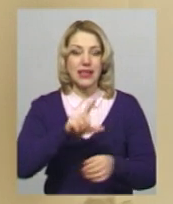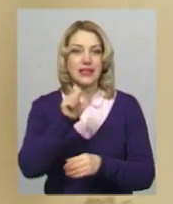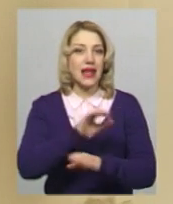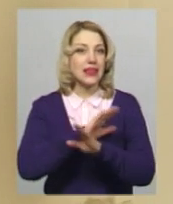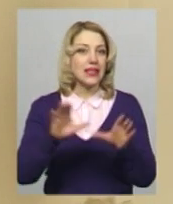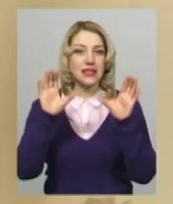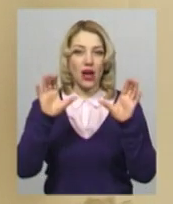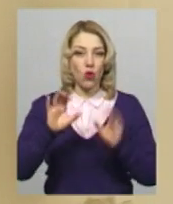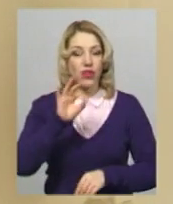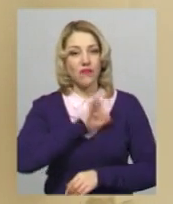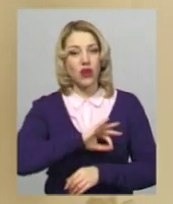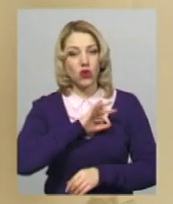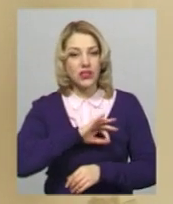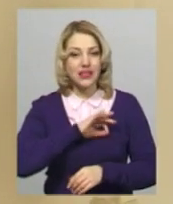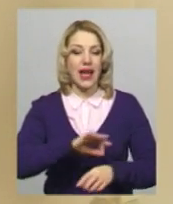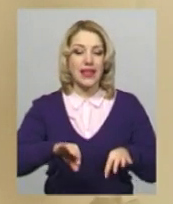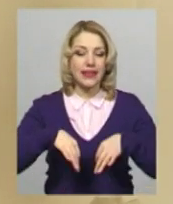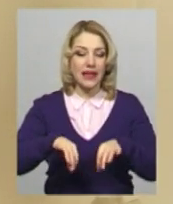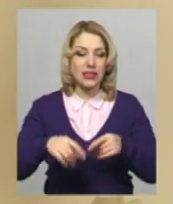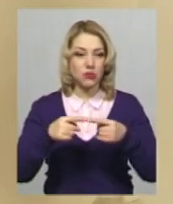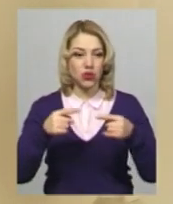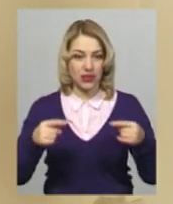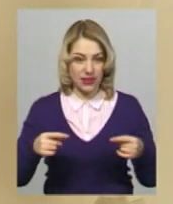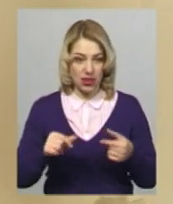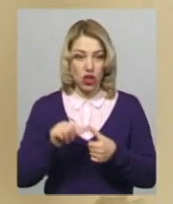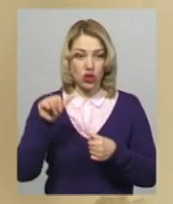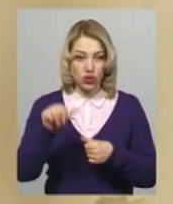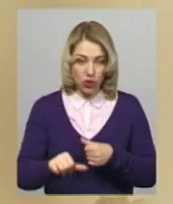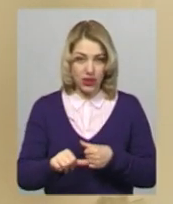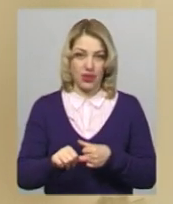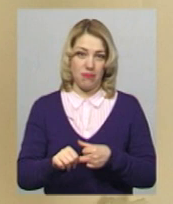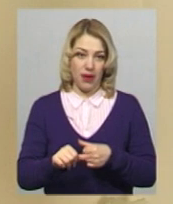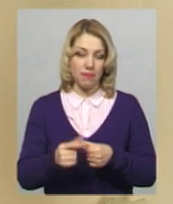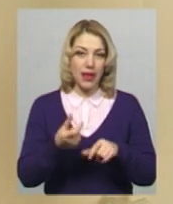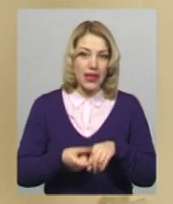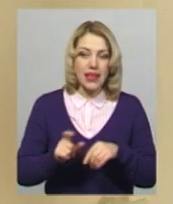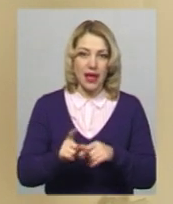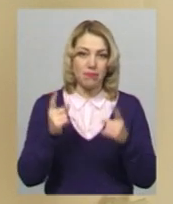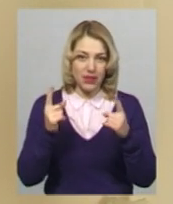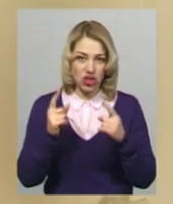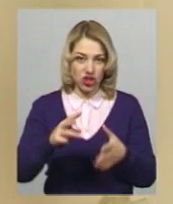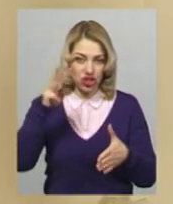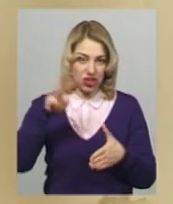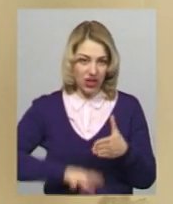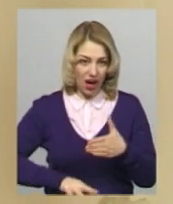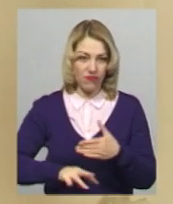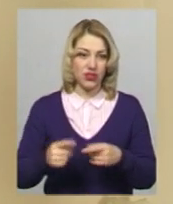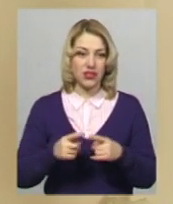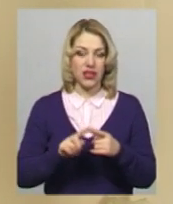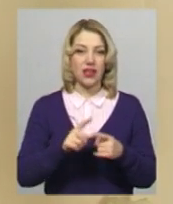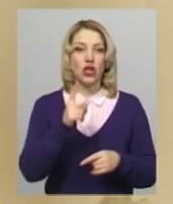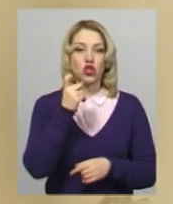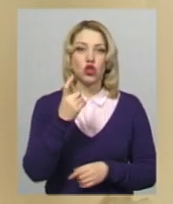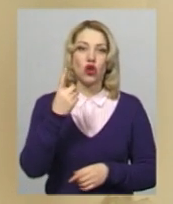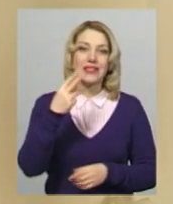використання транспортних засобів. Зокрема, найбільший розмір штрафу встановлено на рівні 170